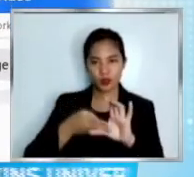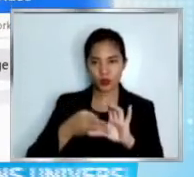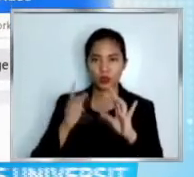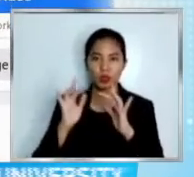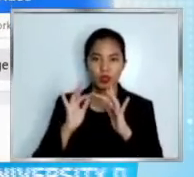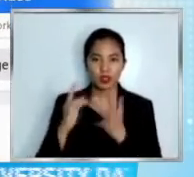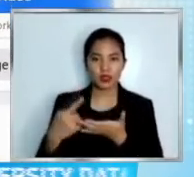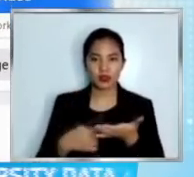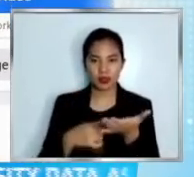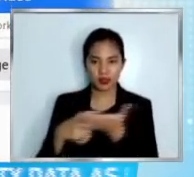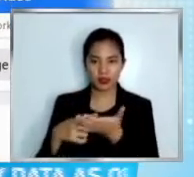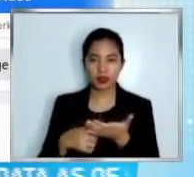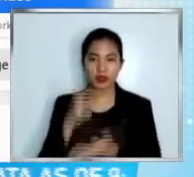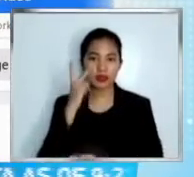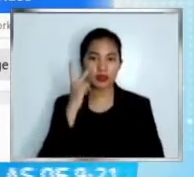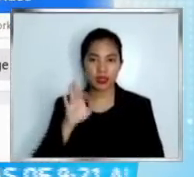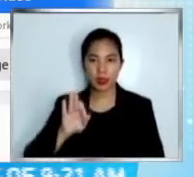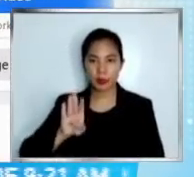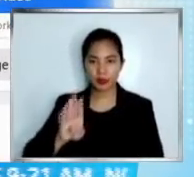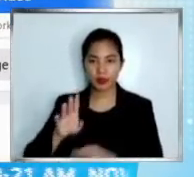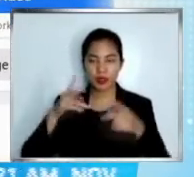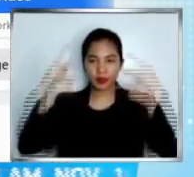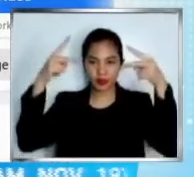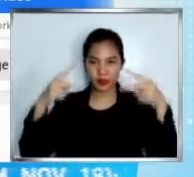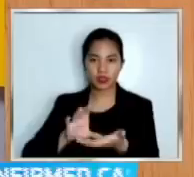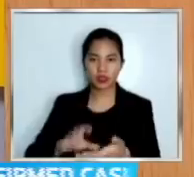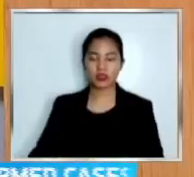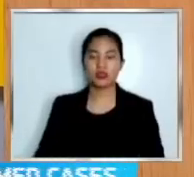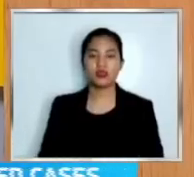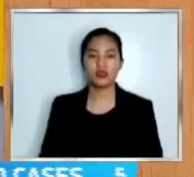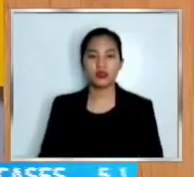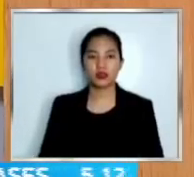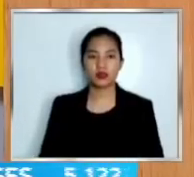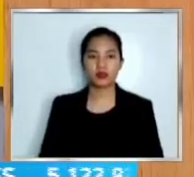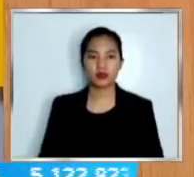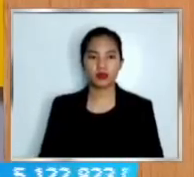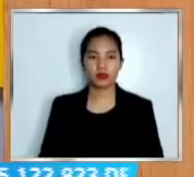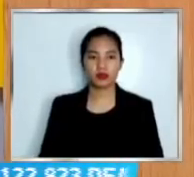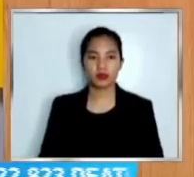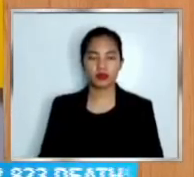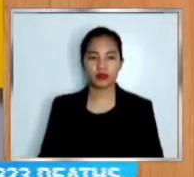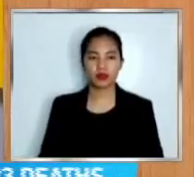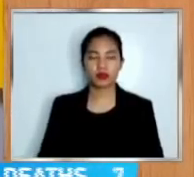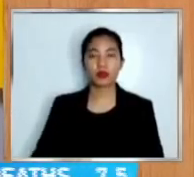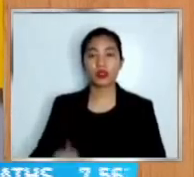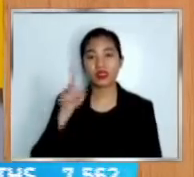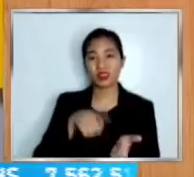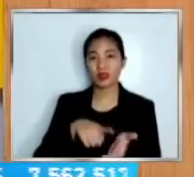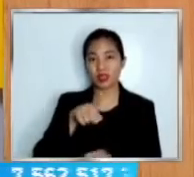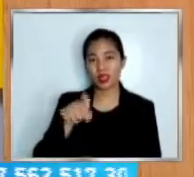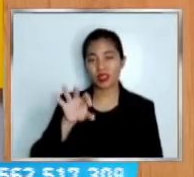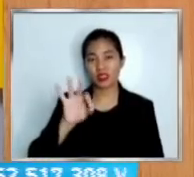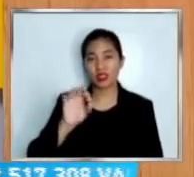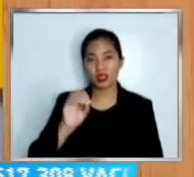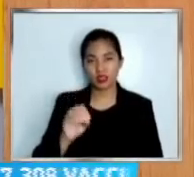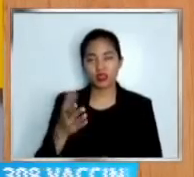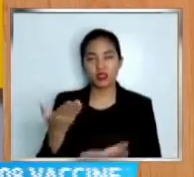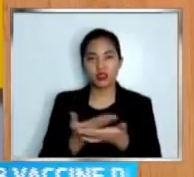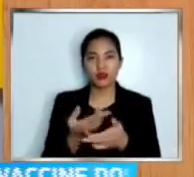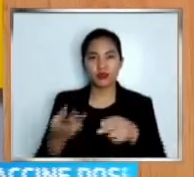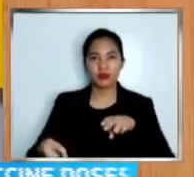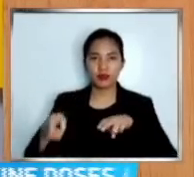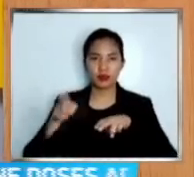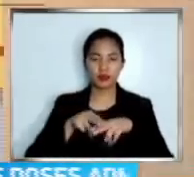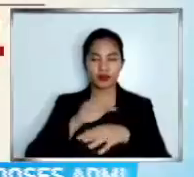bisitahin ang Balitanghali Facebook page at mag-comment. 1,190 ang maitalang bagong COVID cases sa bansa.